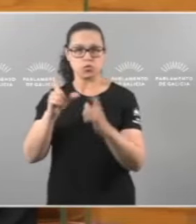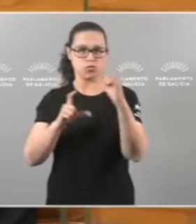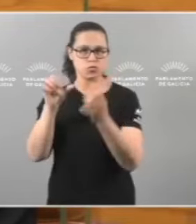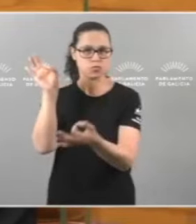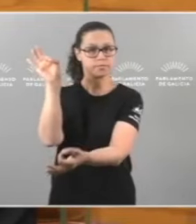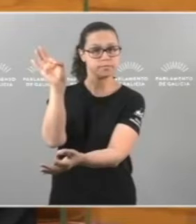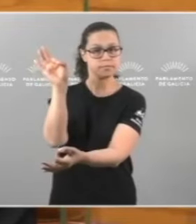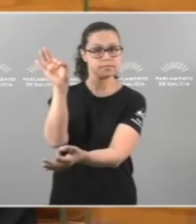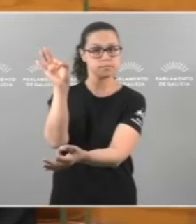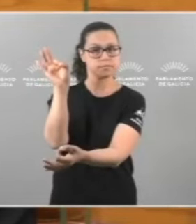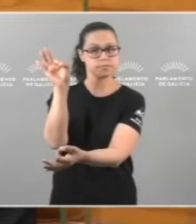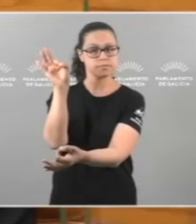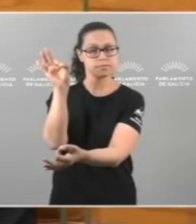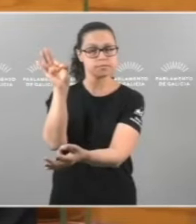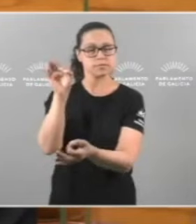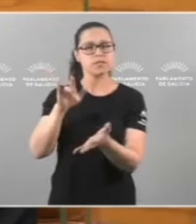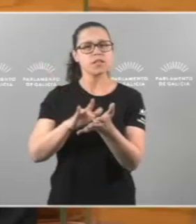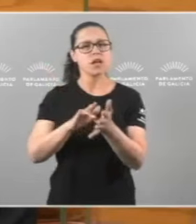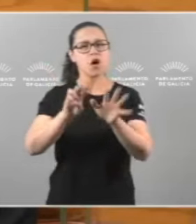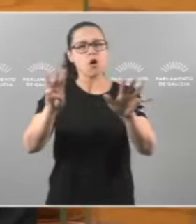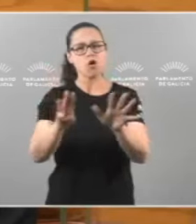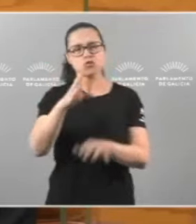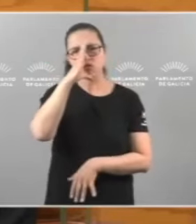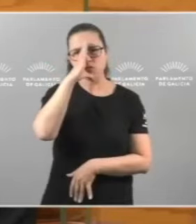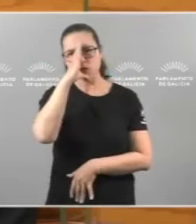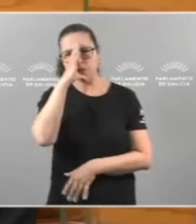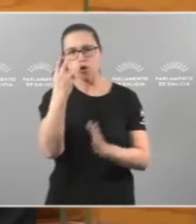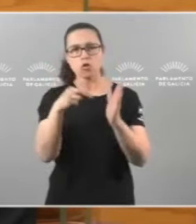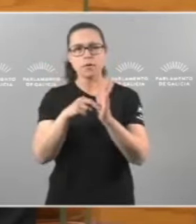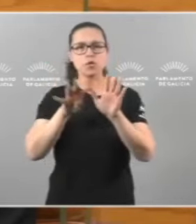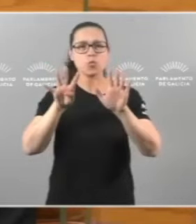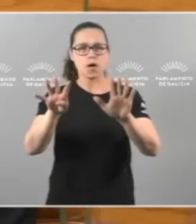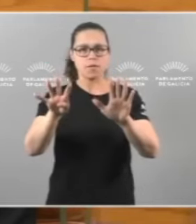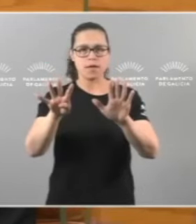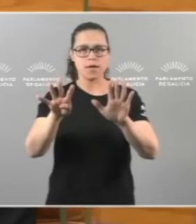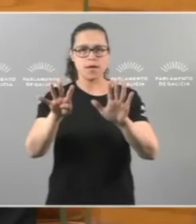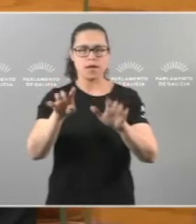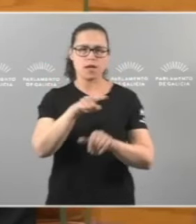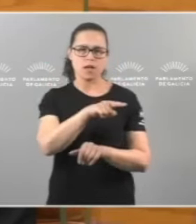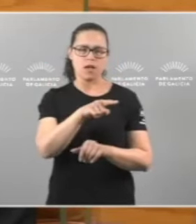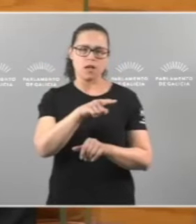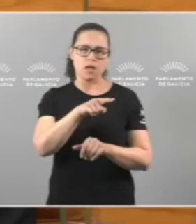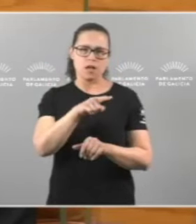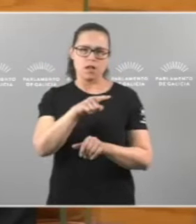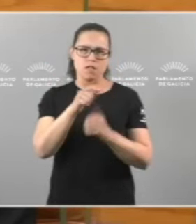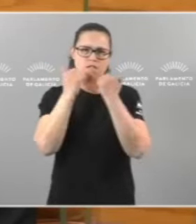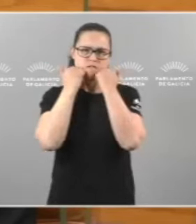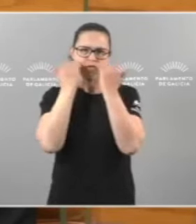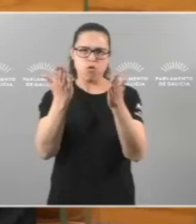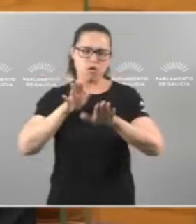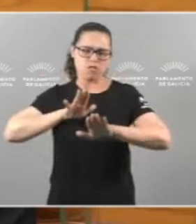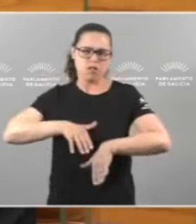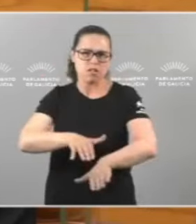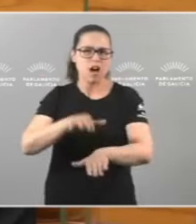E do 8 de febreiro de 2009, nesa indigna manifestación en contra